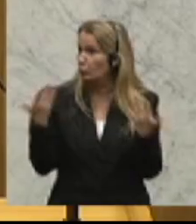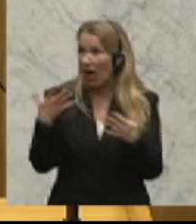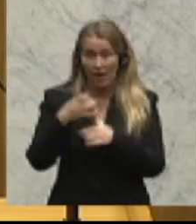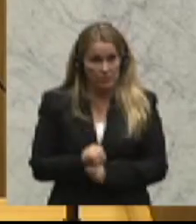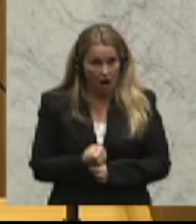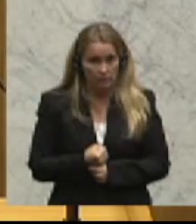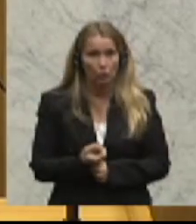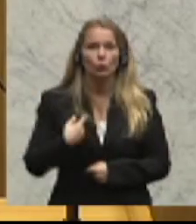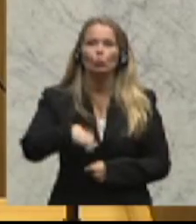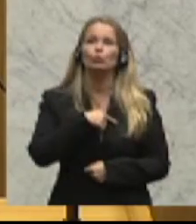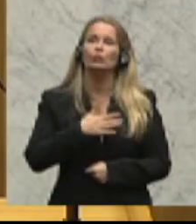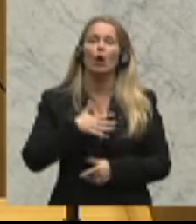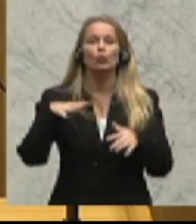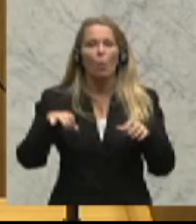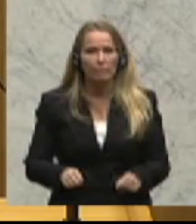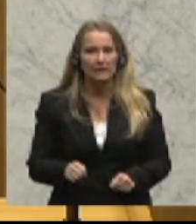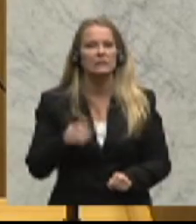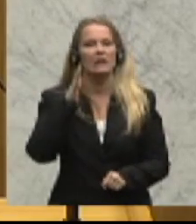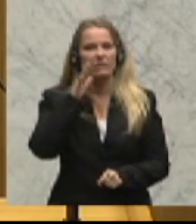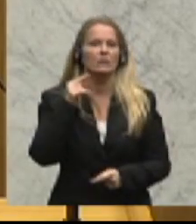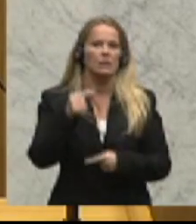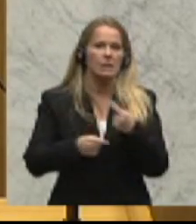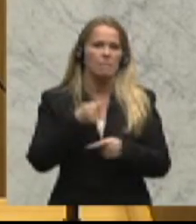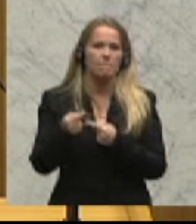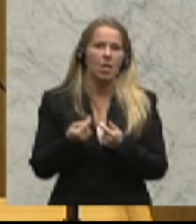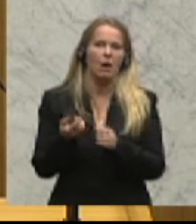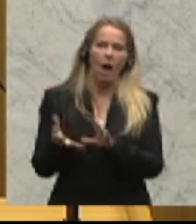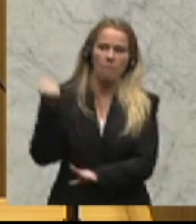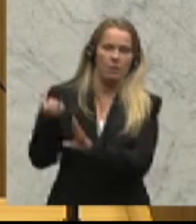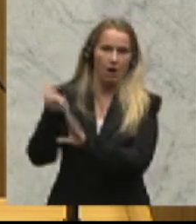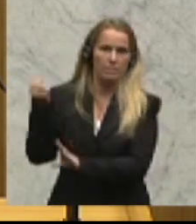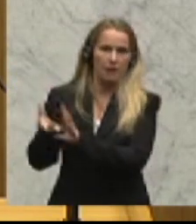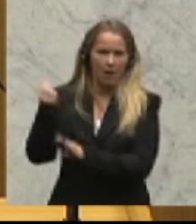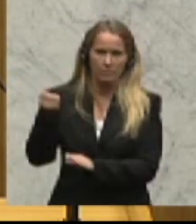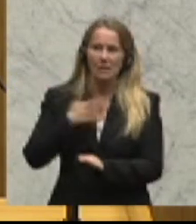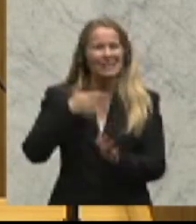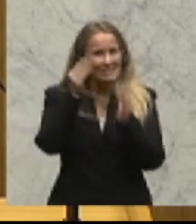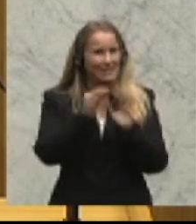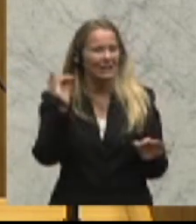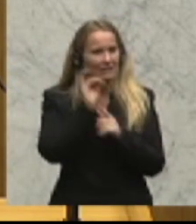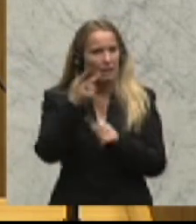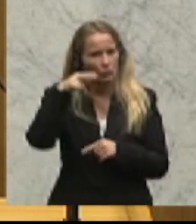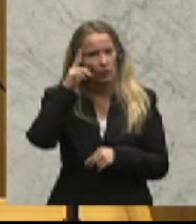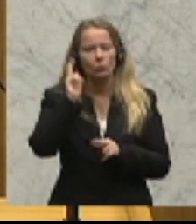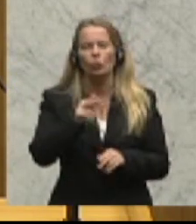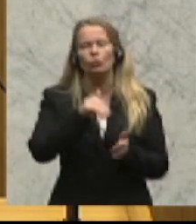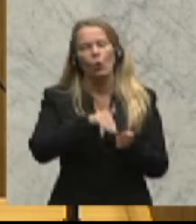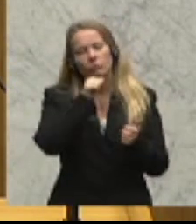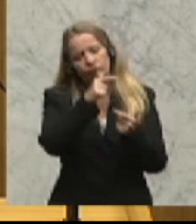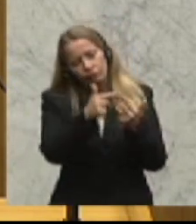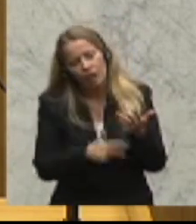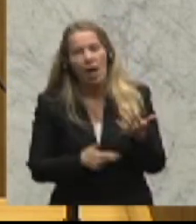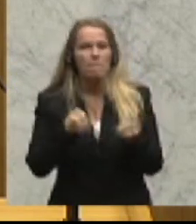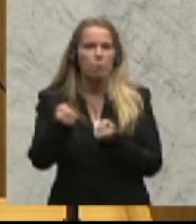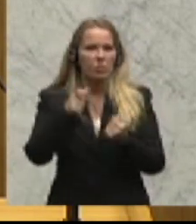und unsere Kompetenzen werden stetig ausgehöhlt. Sehr geehrte Damen und Herren, ich könnte Ihnen noch zahlreiche andere Politiker,